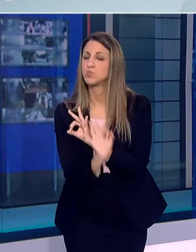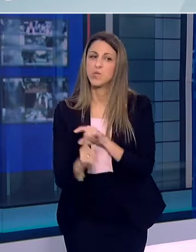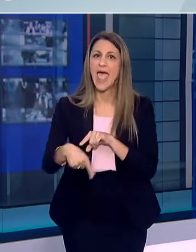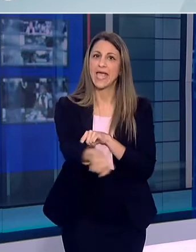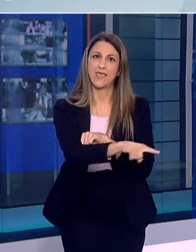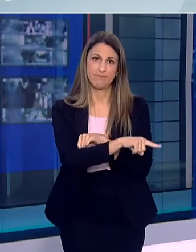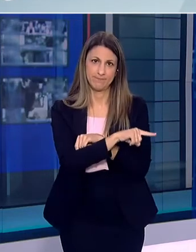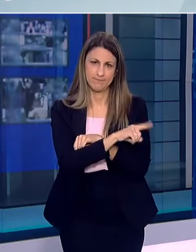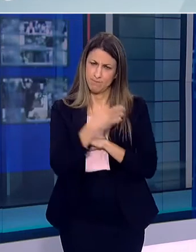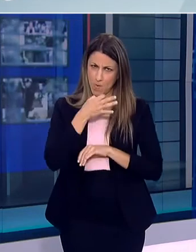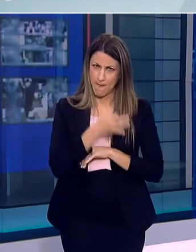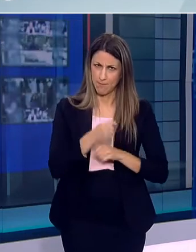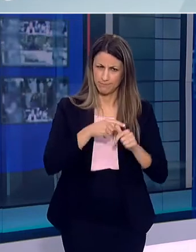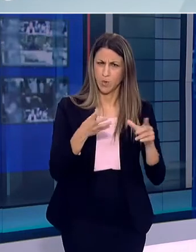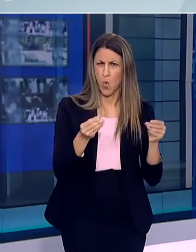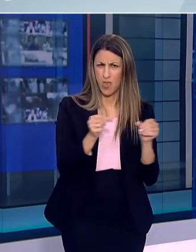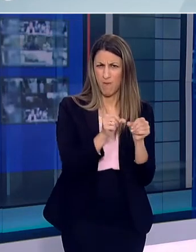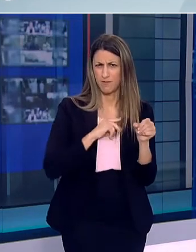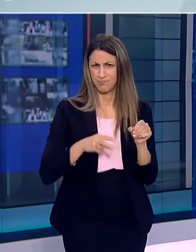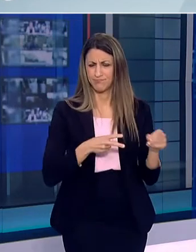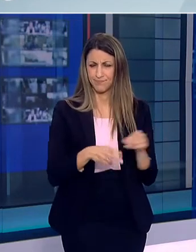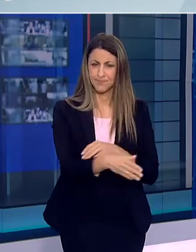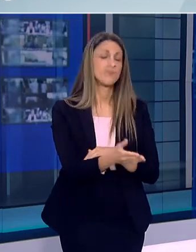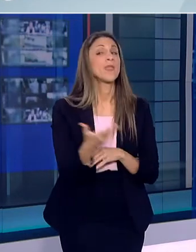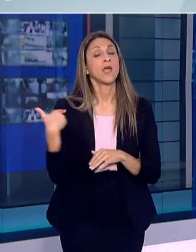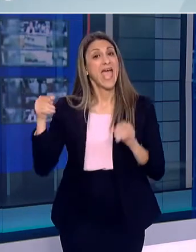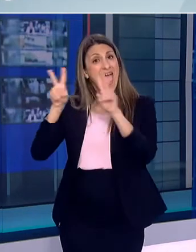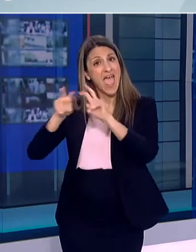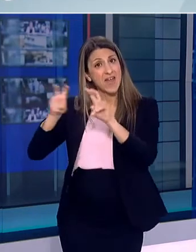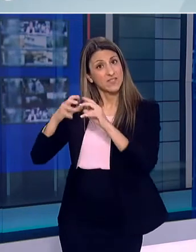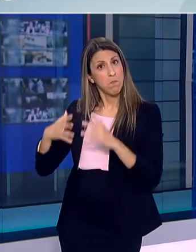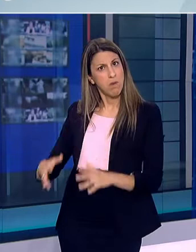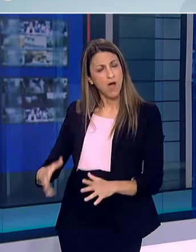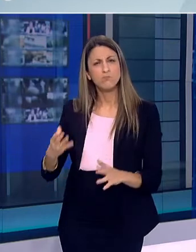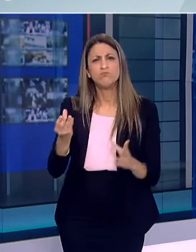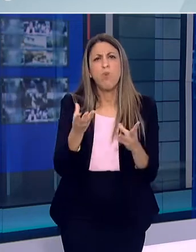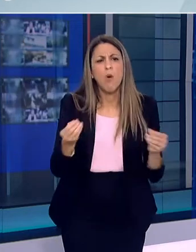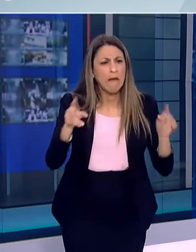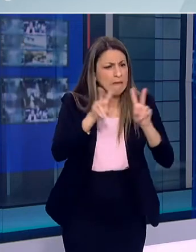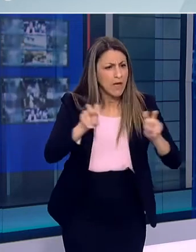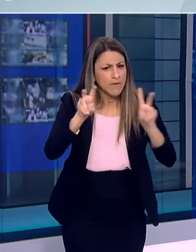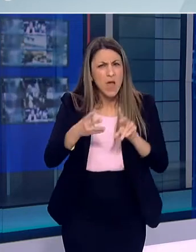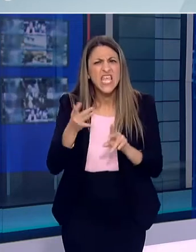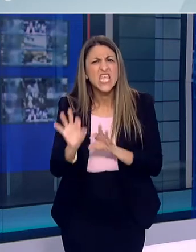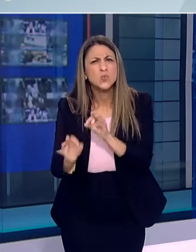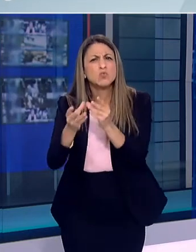Πολύ πρόσφατες επιστημονικές αναλύσεις κατέληξαν σε αυτό το συμπέρασμα μετά από εξέταση εκατοντάδων επιδημιών